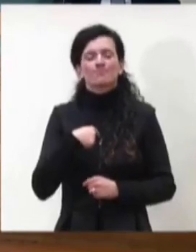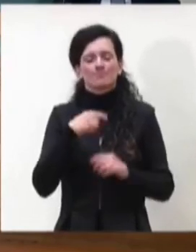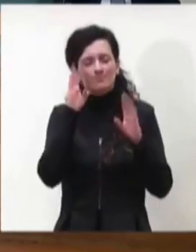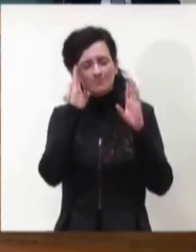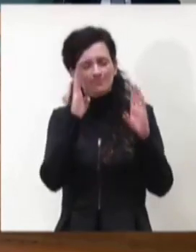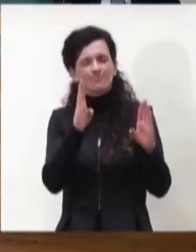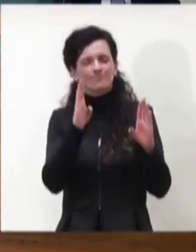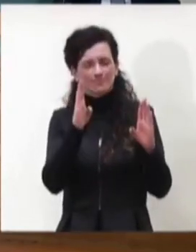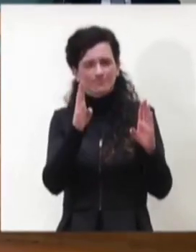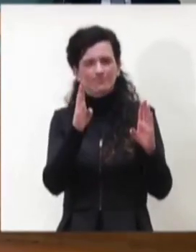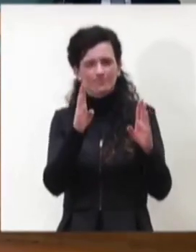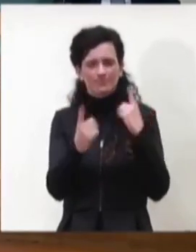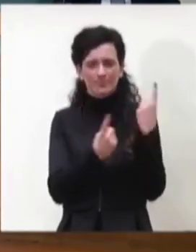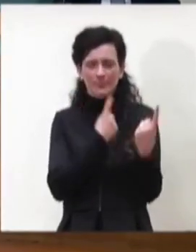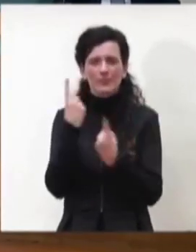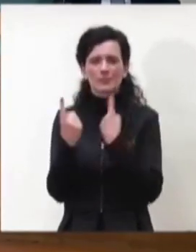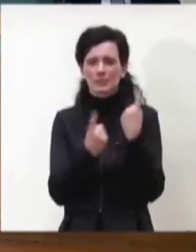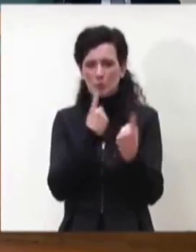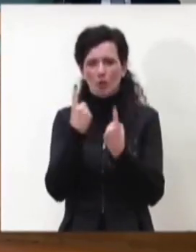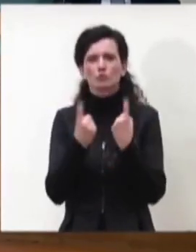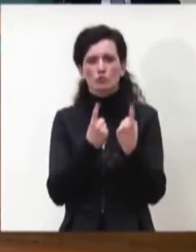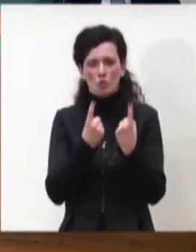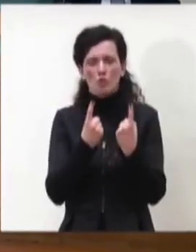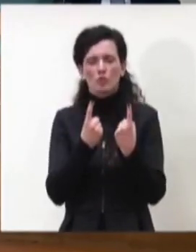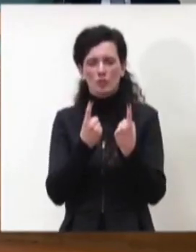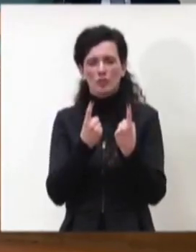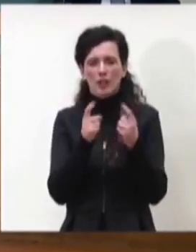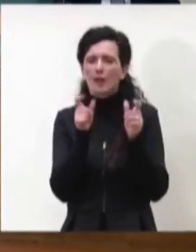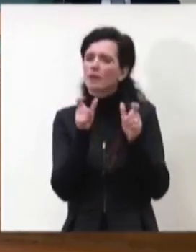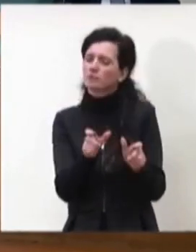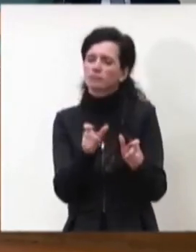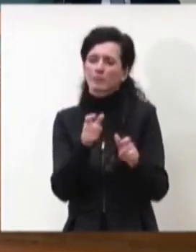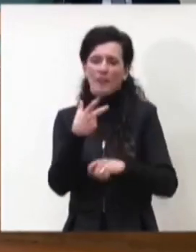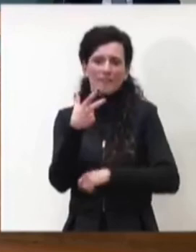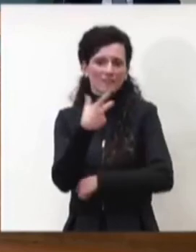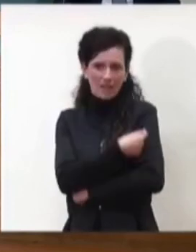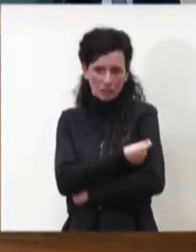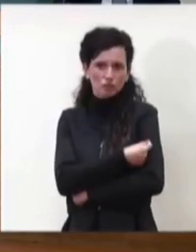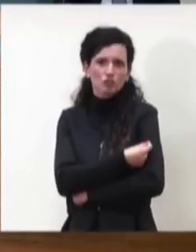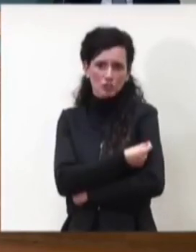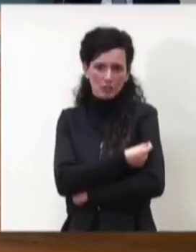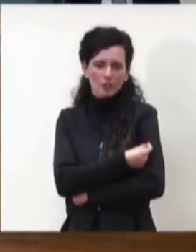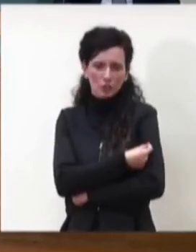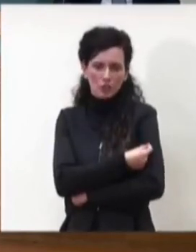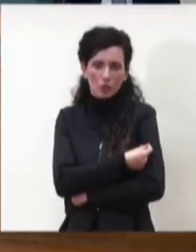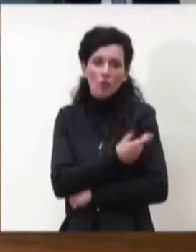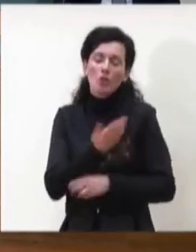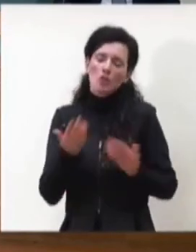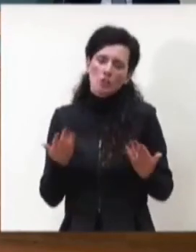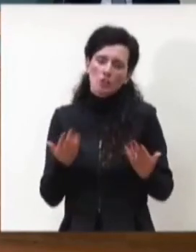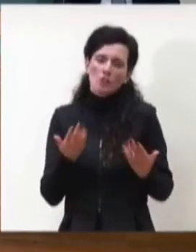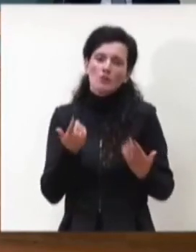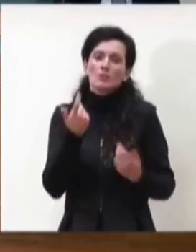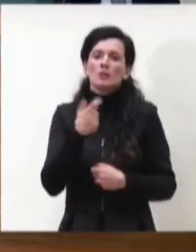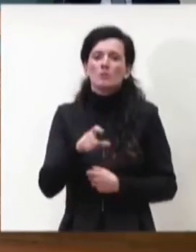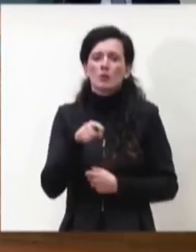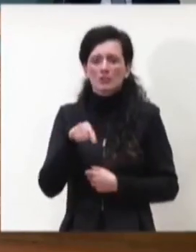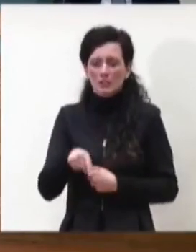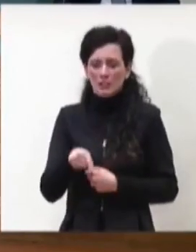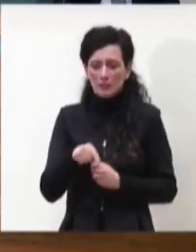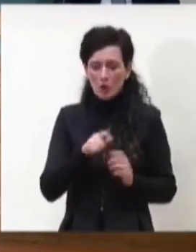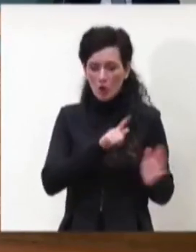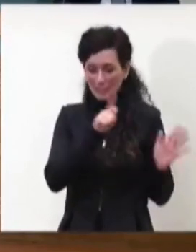connotano il piano vaccinale perché indubitabilmente questa settimana che va a